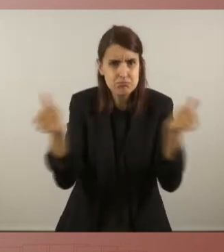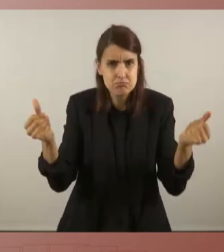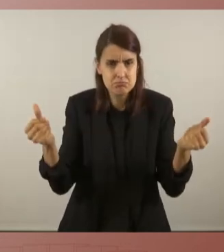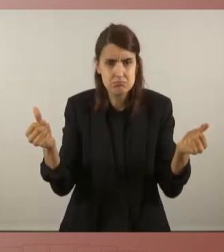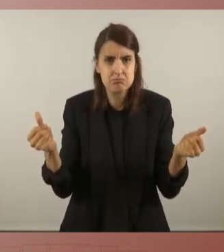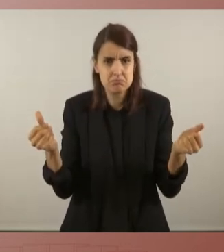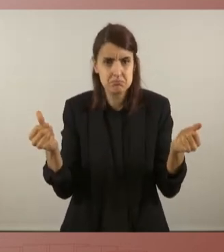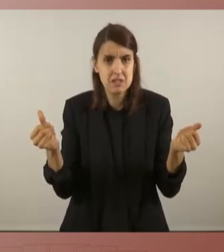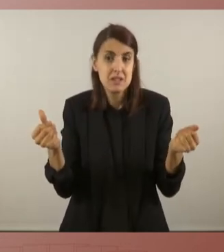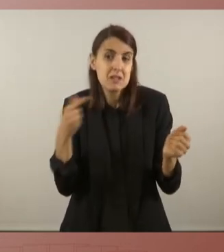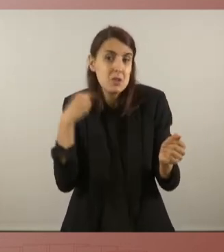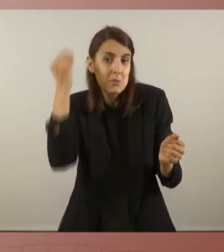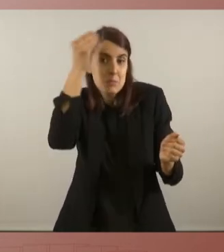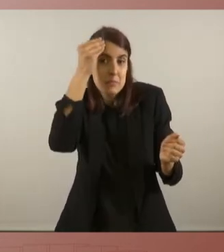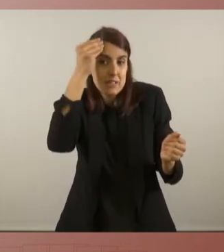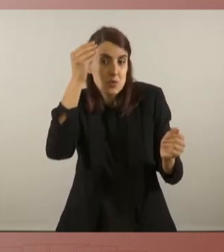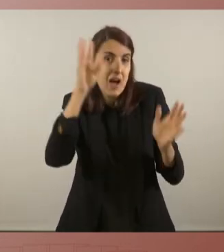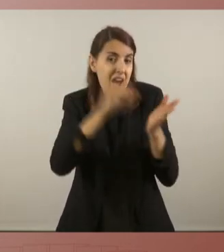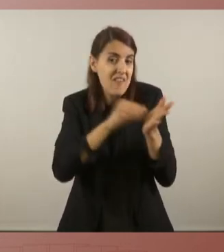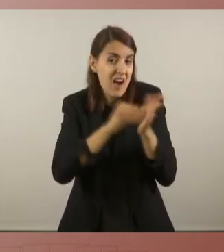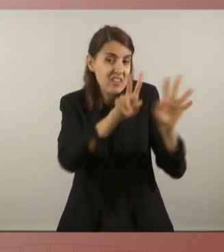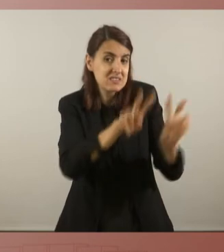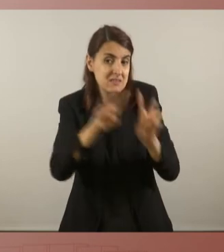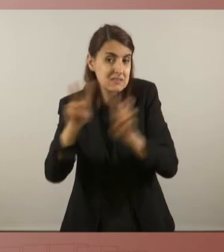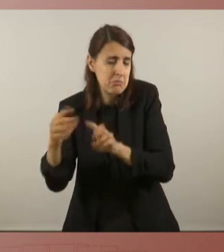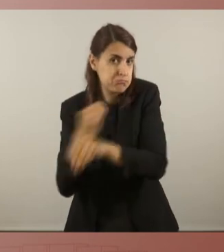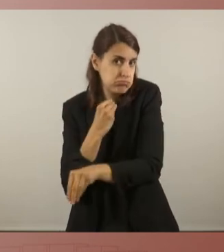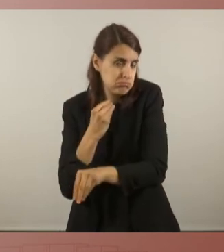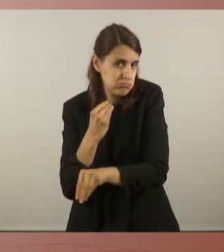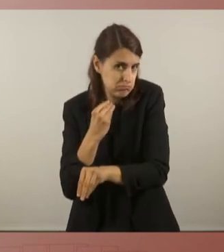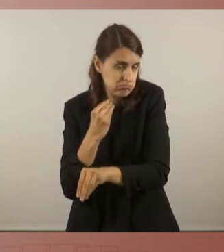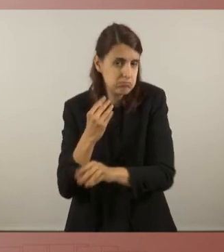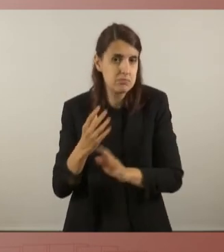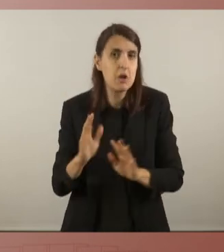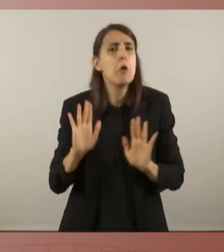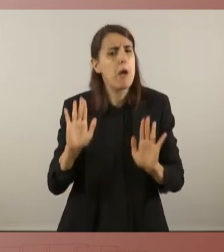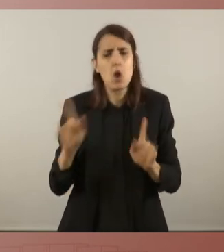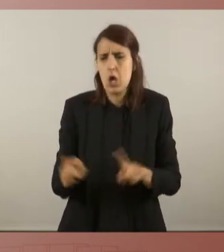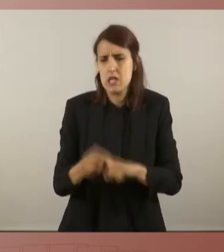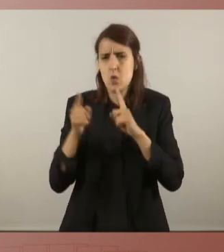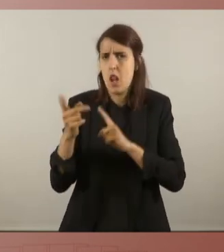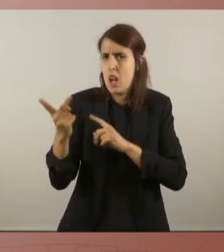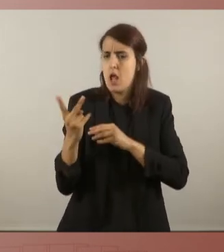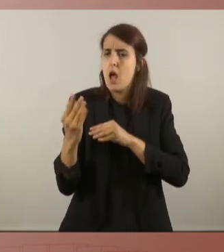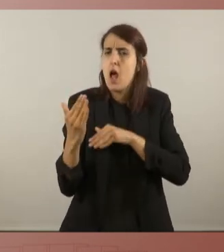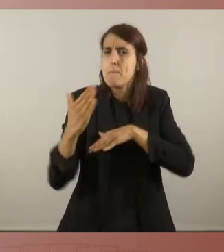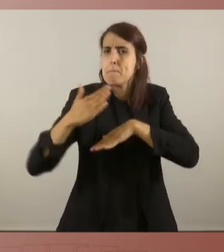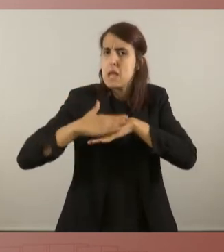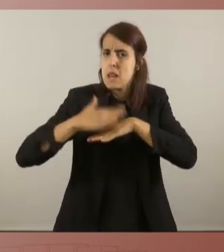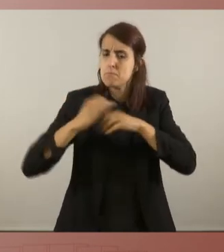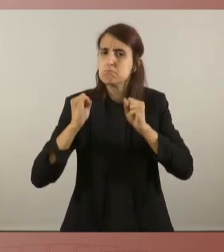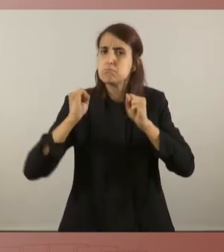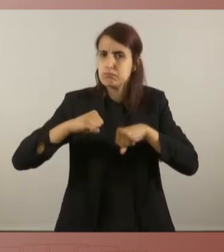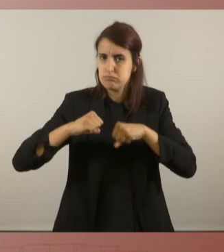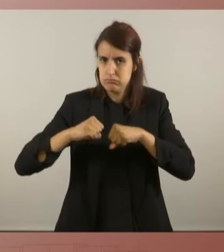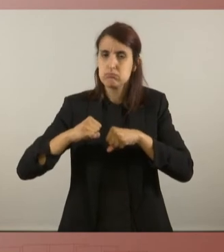que no sempre parlem del mateix. Tanmateix, hem arribat a uns acords de mínims, uns acords que